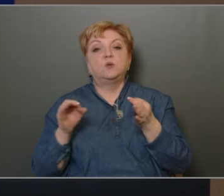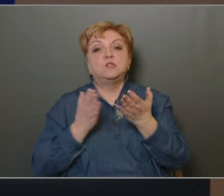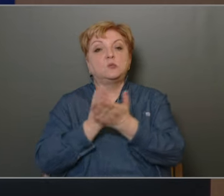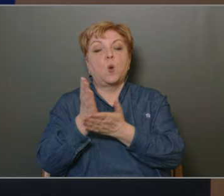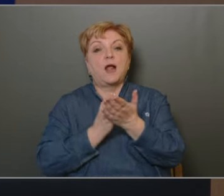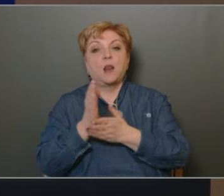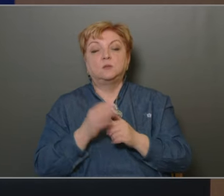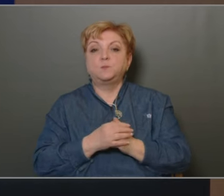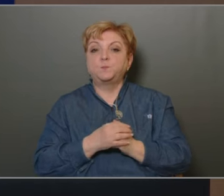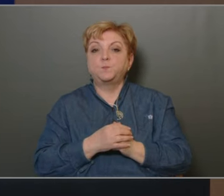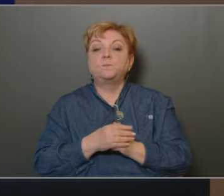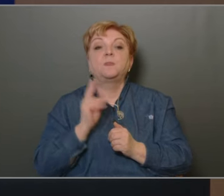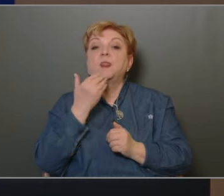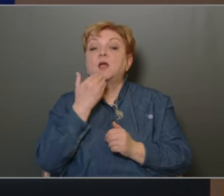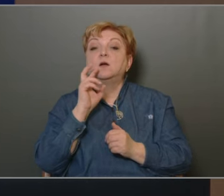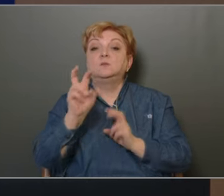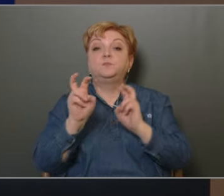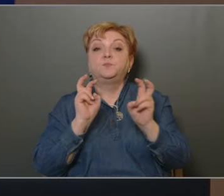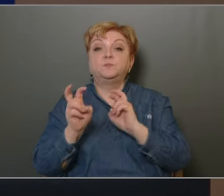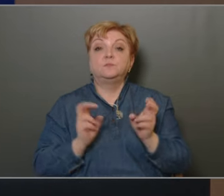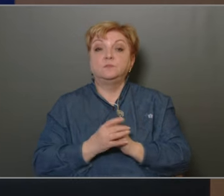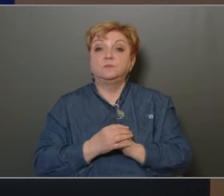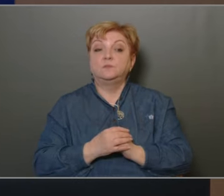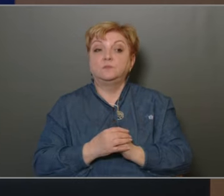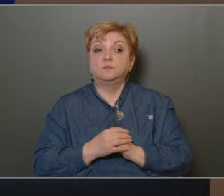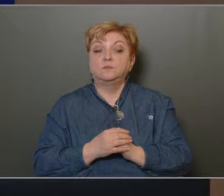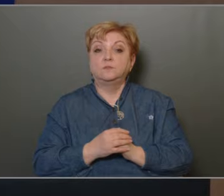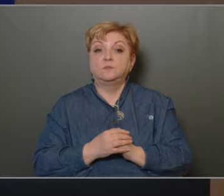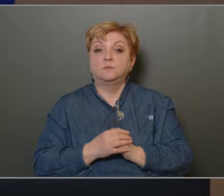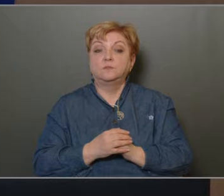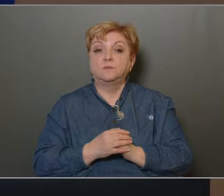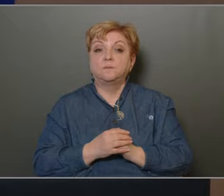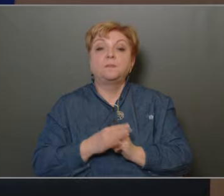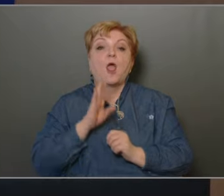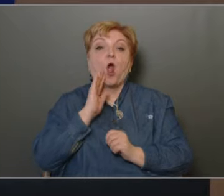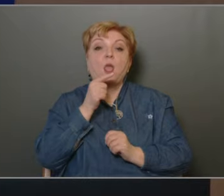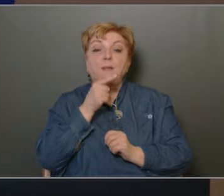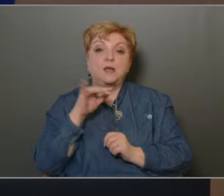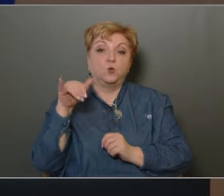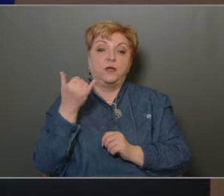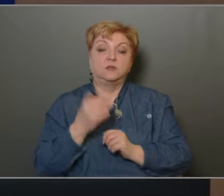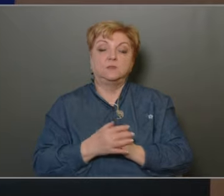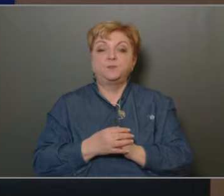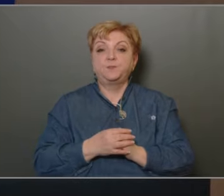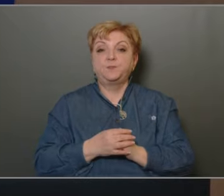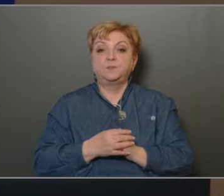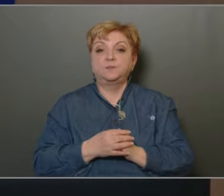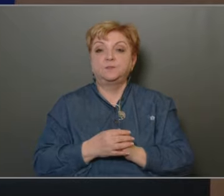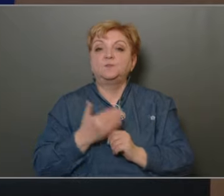szolgálat. Ki kíván hozzá szólni? Igen, Alperi Juliannának adom meg a szó.